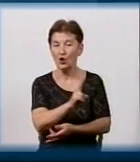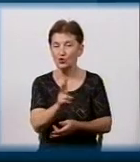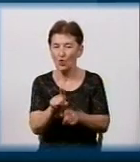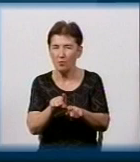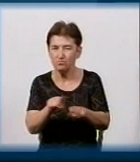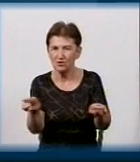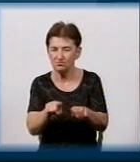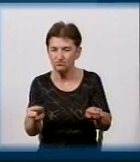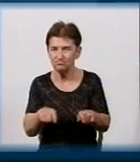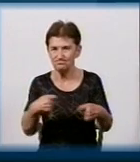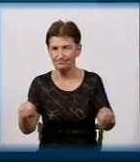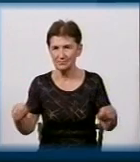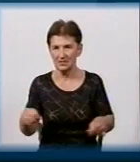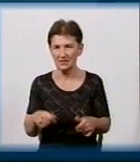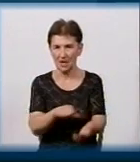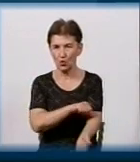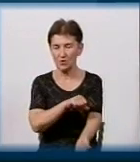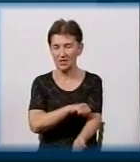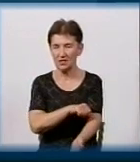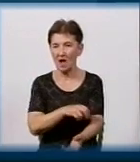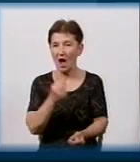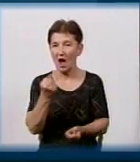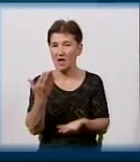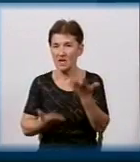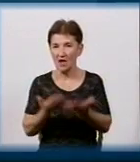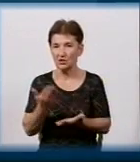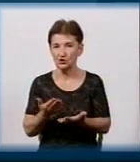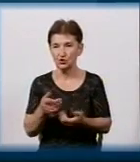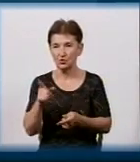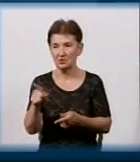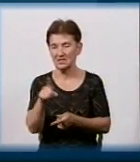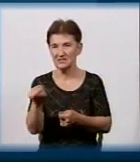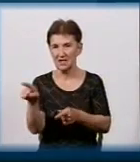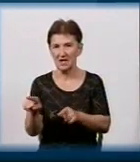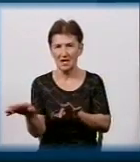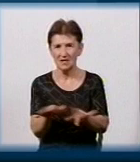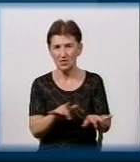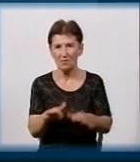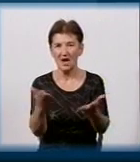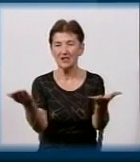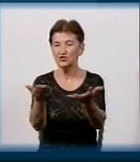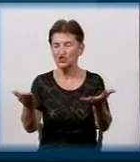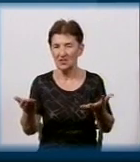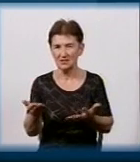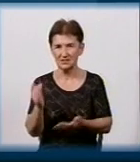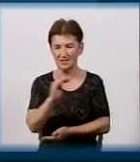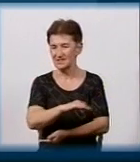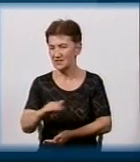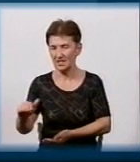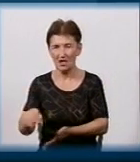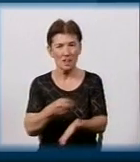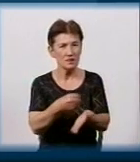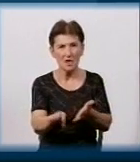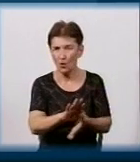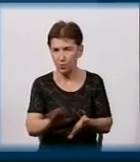наркотики. Але якщо завдяки діям активістів, чиясь дитина не купить наркотики, чиясь дитина